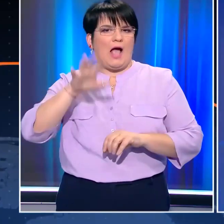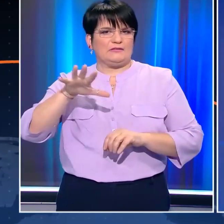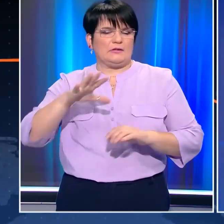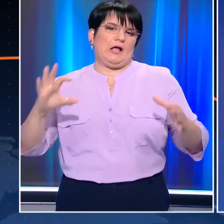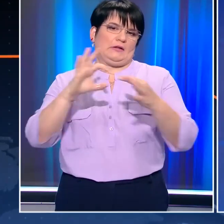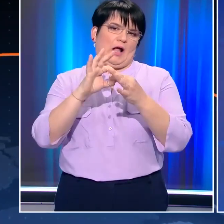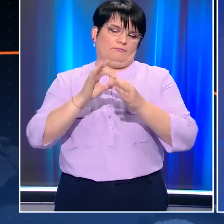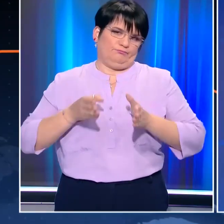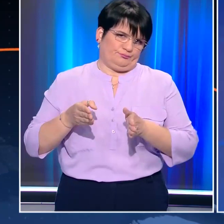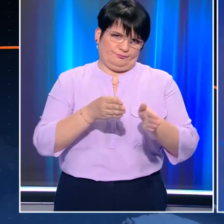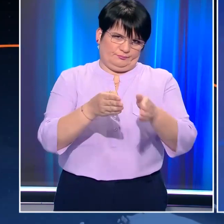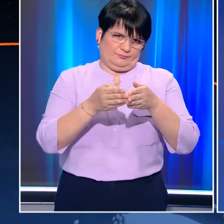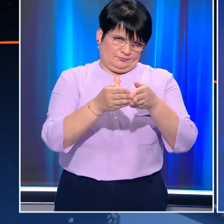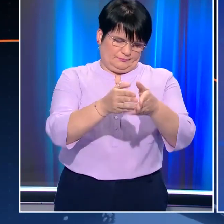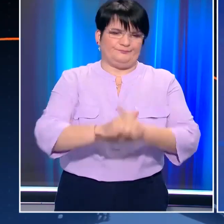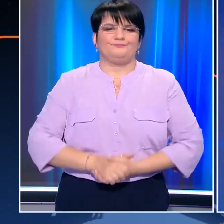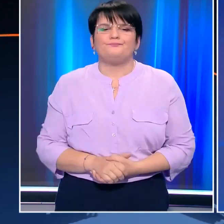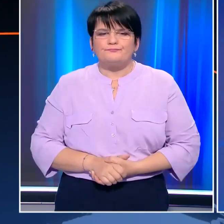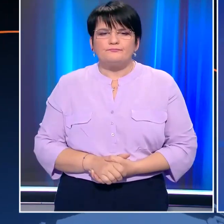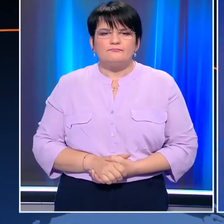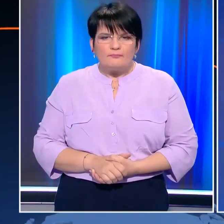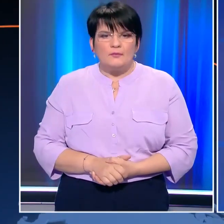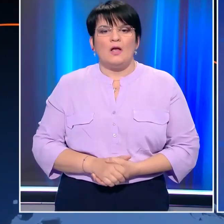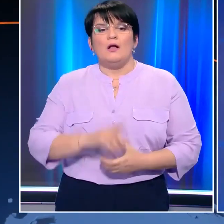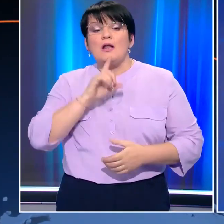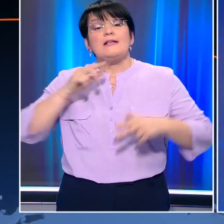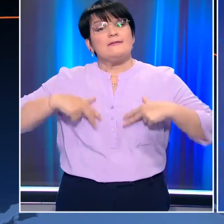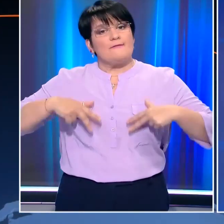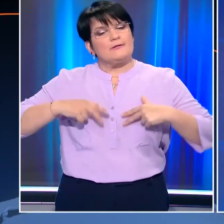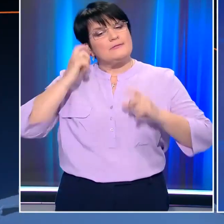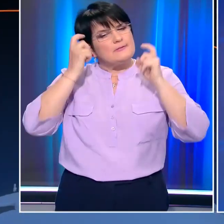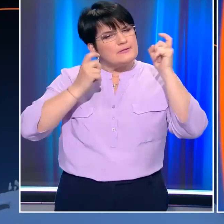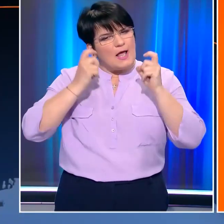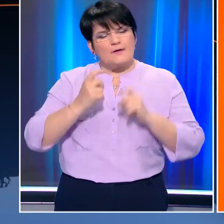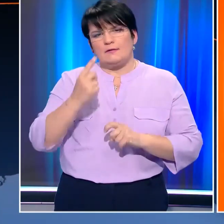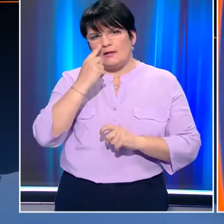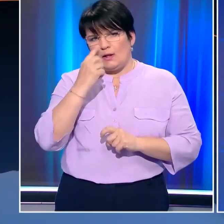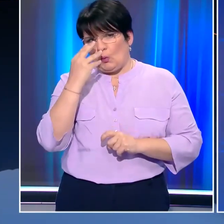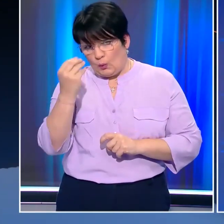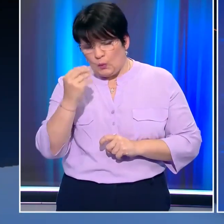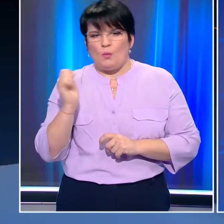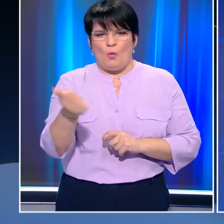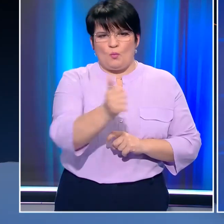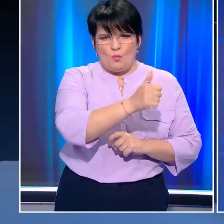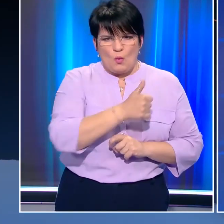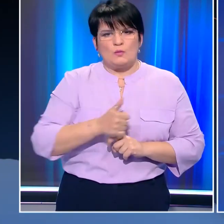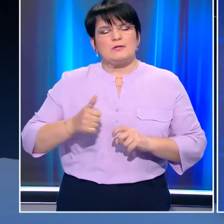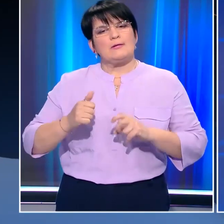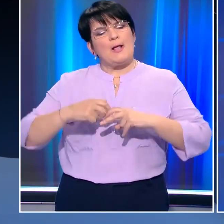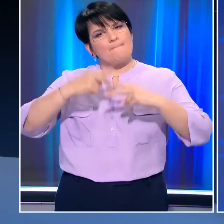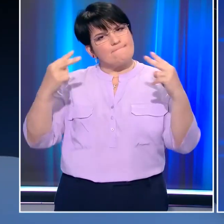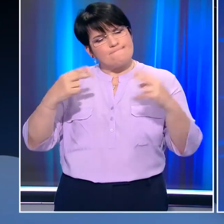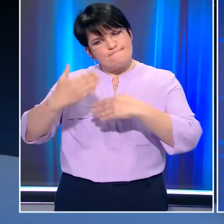Με όπλα τα self-test και την βελτίωση των καιρικών συνθήκων η κυβέρνηση σχεδιάζει το βηματισμό του οδικού χάρτη για τη